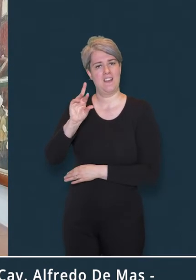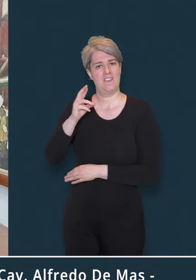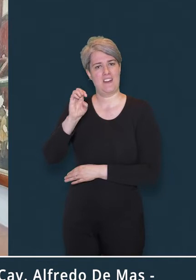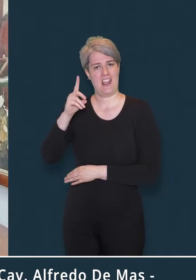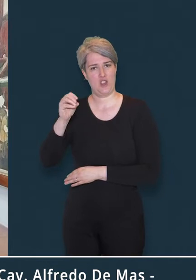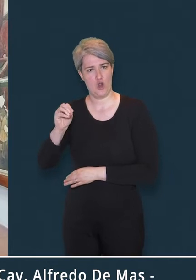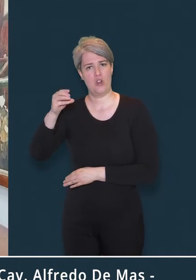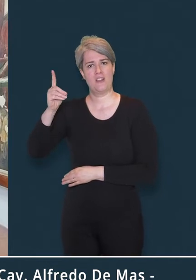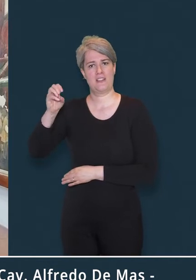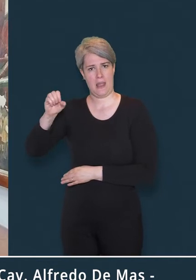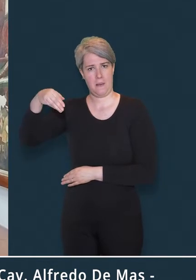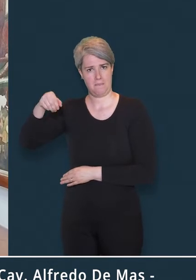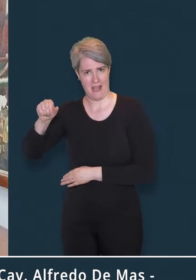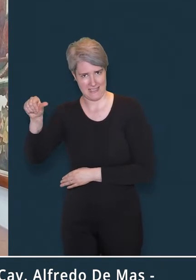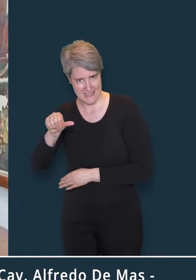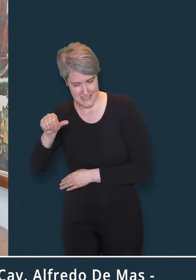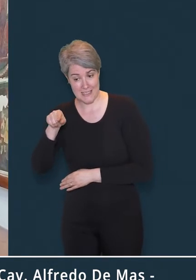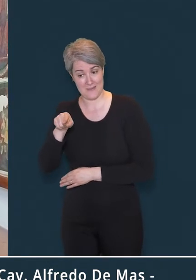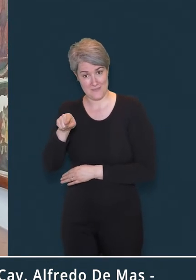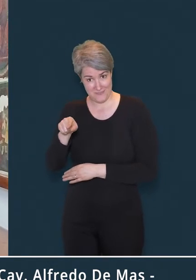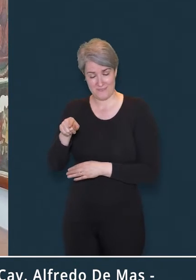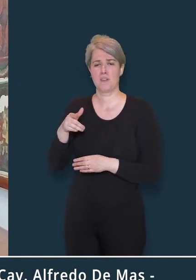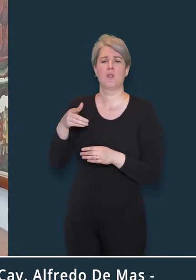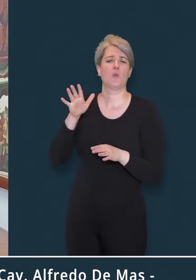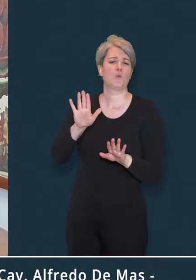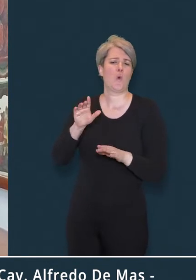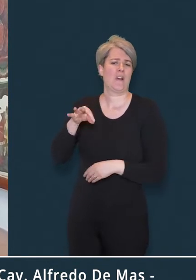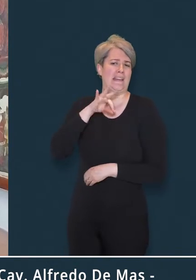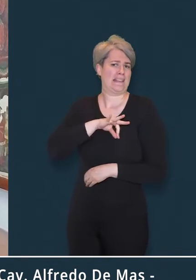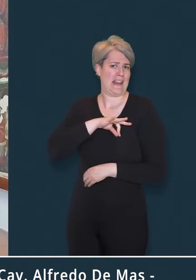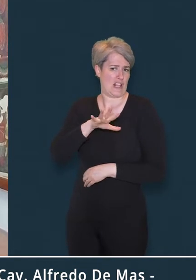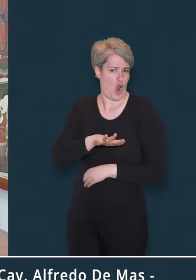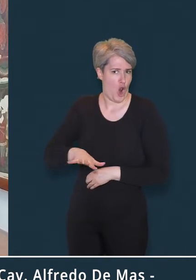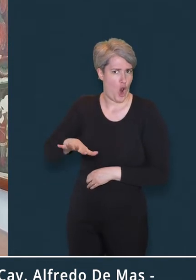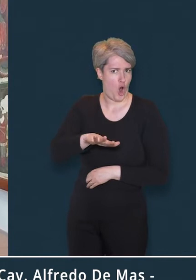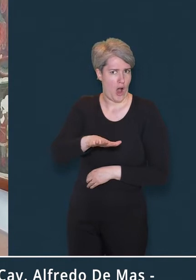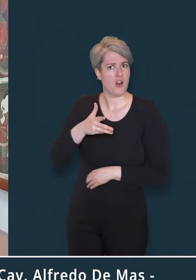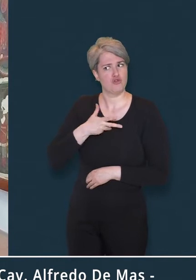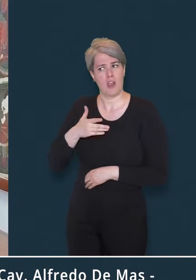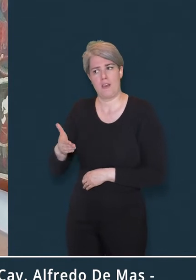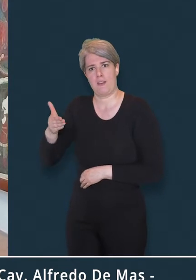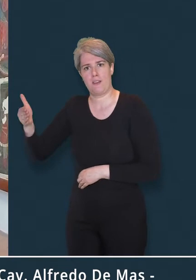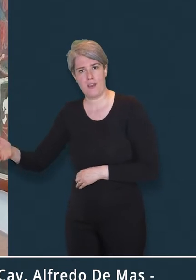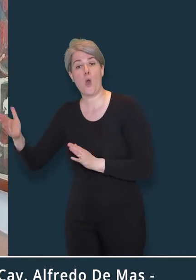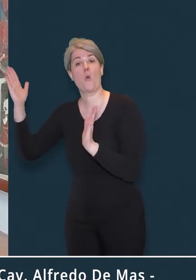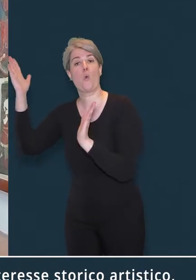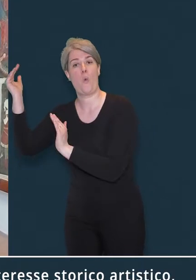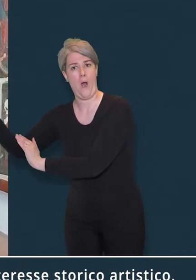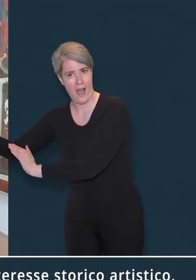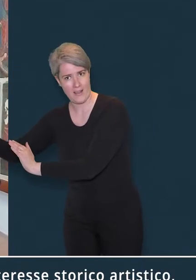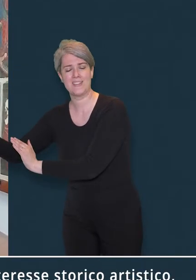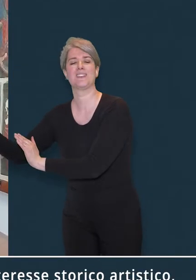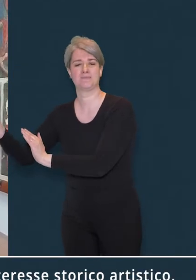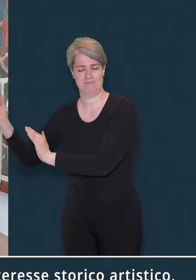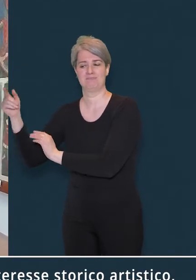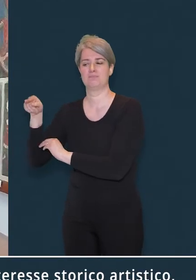cavaliere Alfredo de Mas furono affiancate da un'importante pinacoteca che